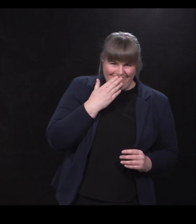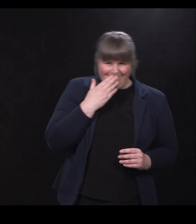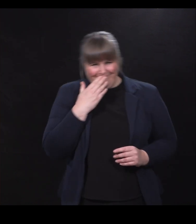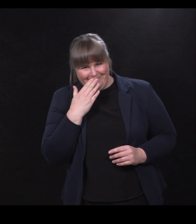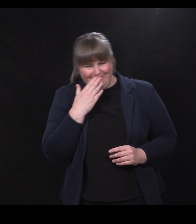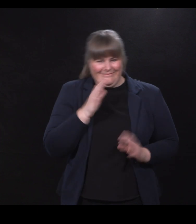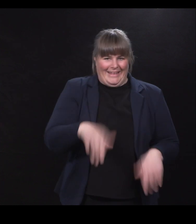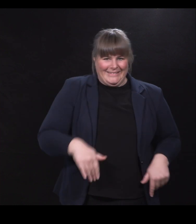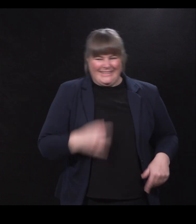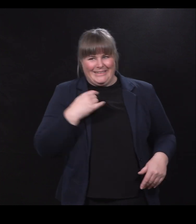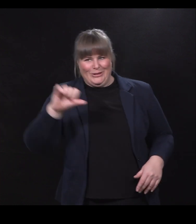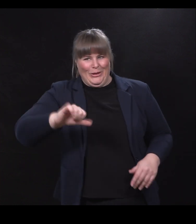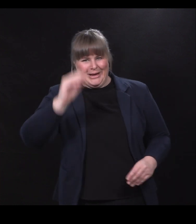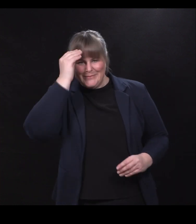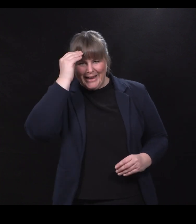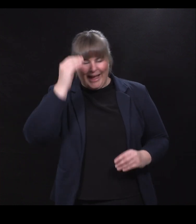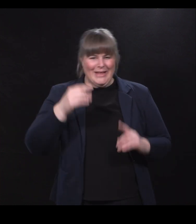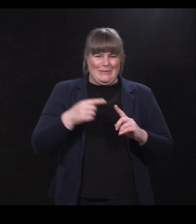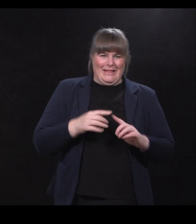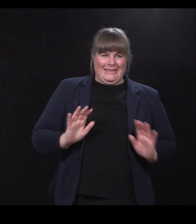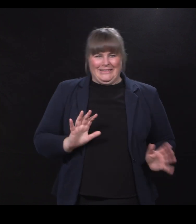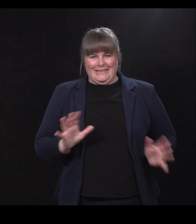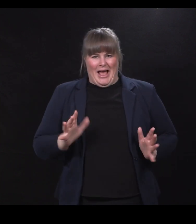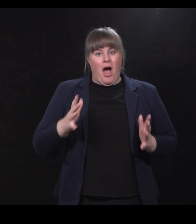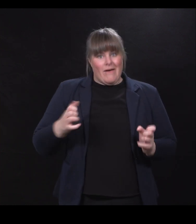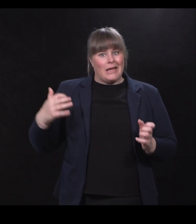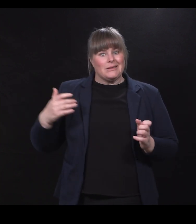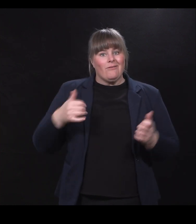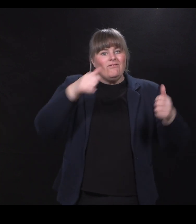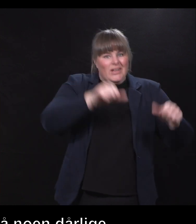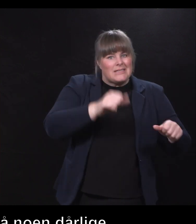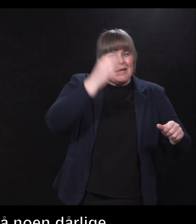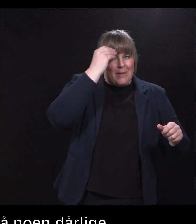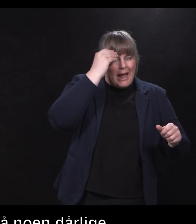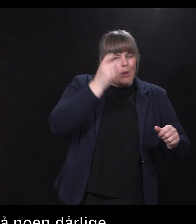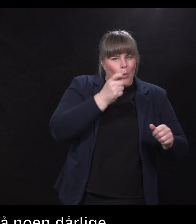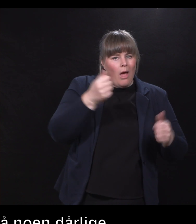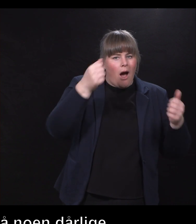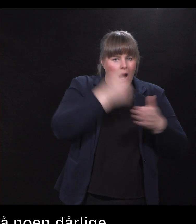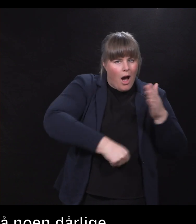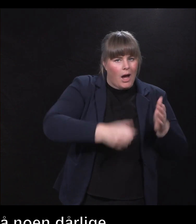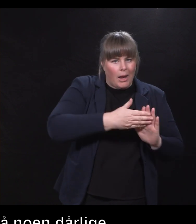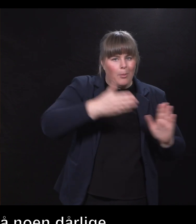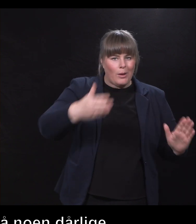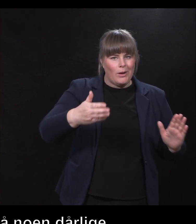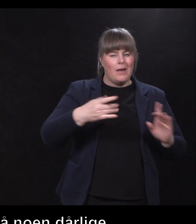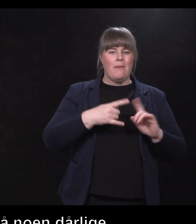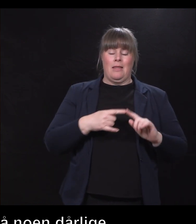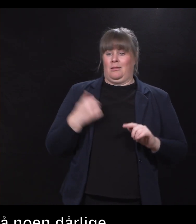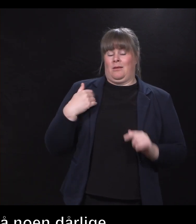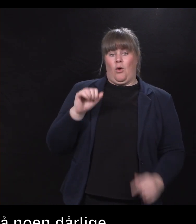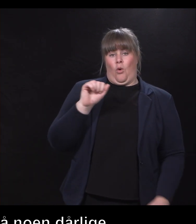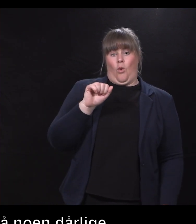Nei, jeg vil ikke si dårlige akkurat, men ja, det har vært vanskelige. Hare tider, men som Åsmund sa, jeg lever med